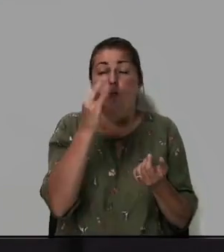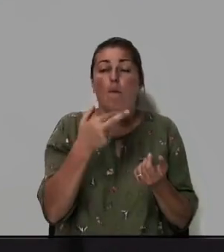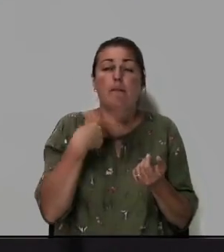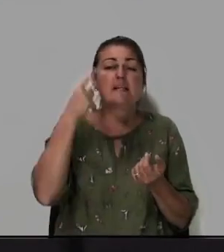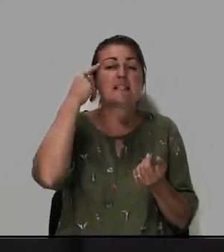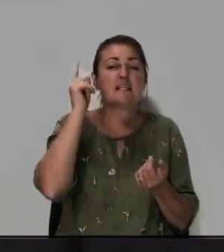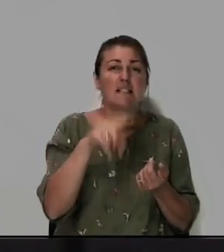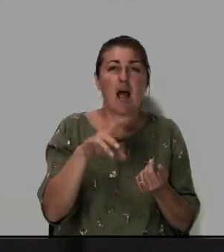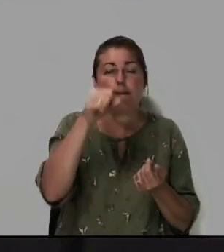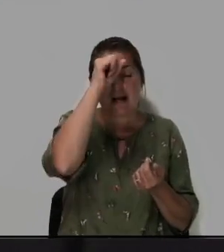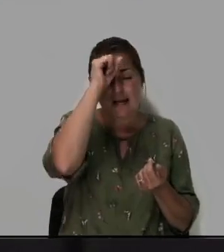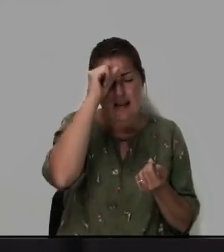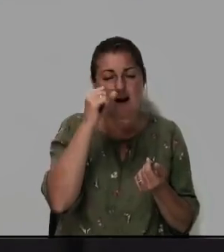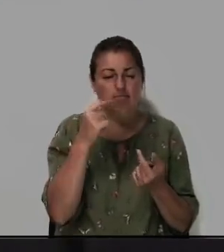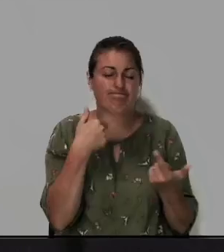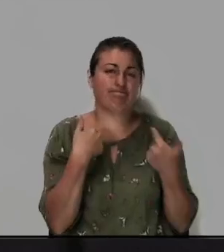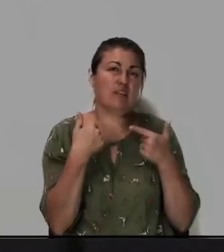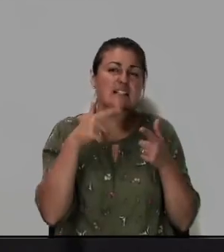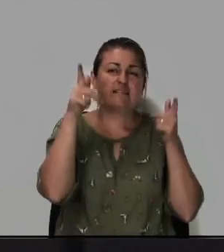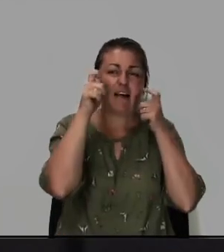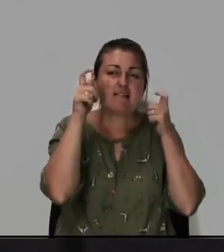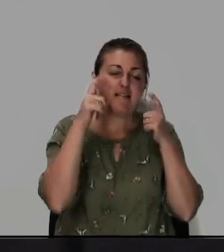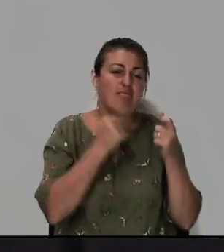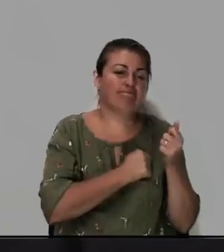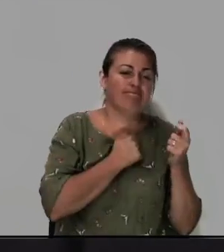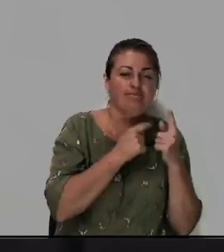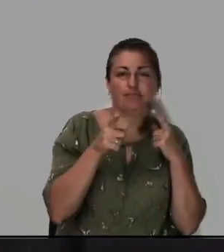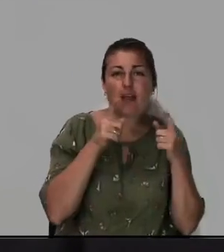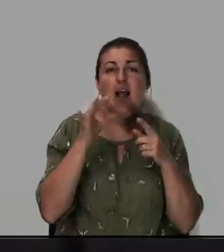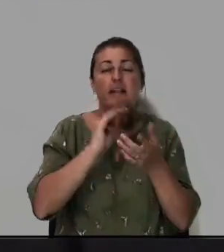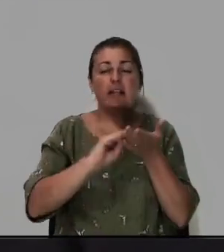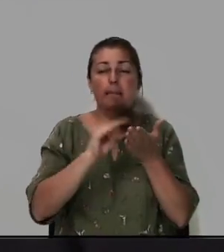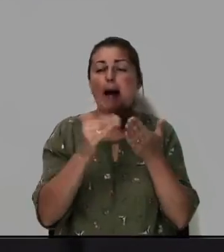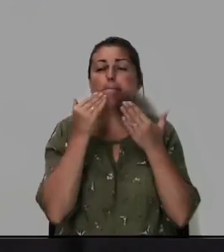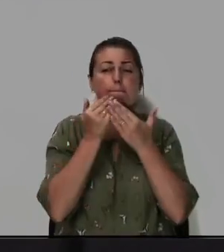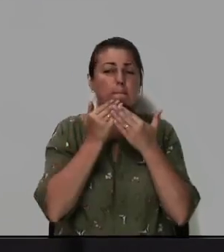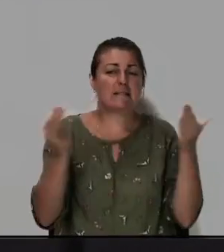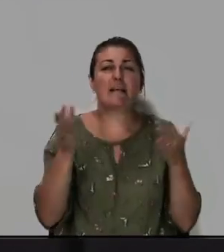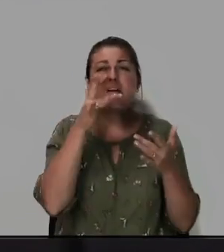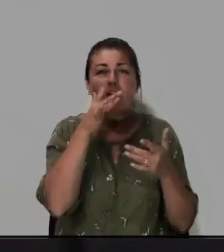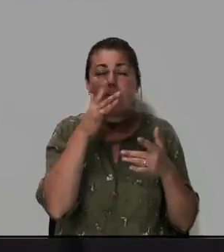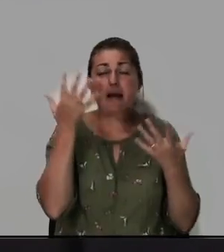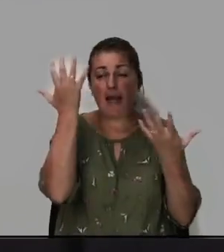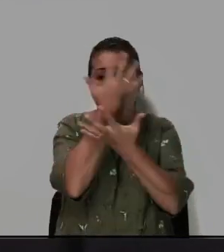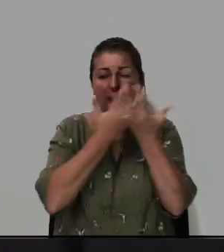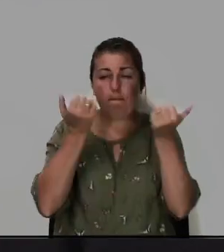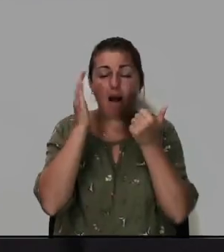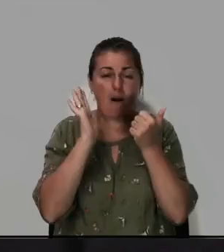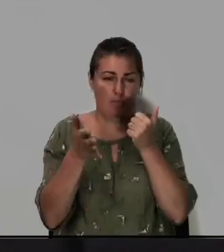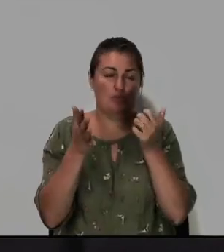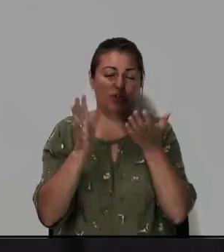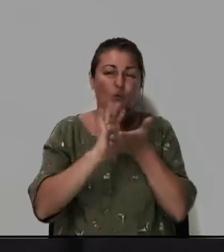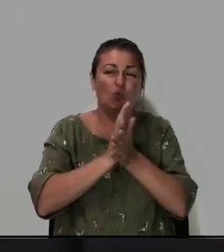знаем грех свирепствует. Сатана свирепствует. И написано в последнее время тьма будет сгущаться.